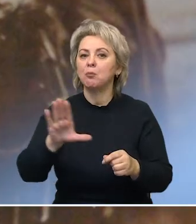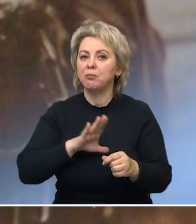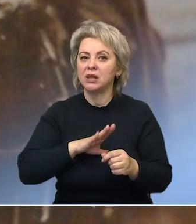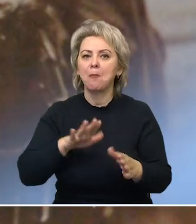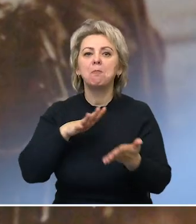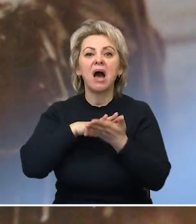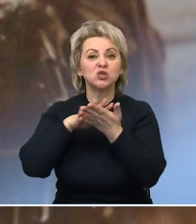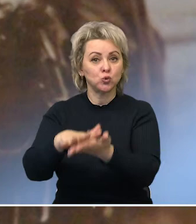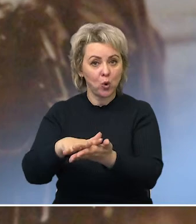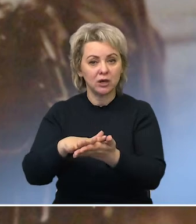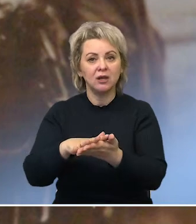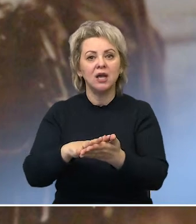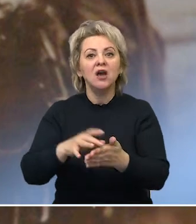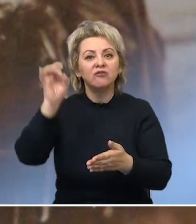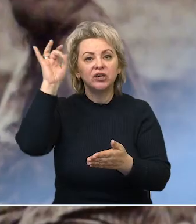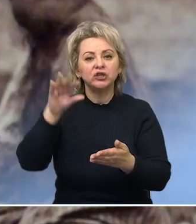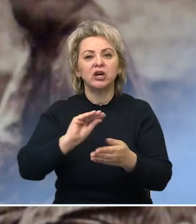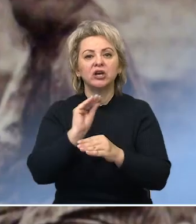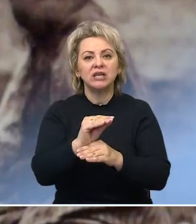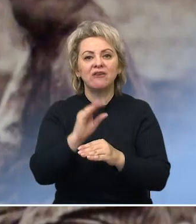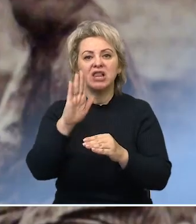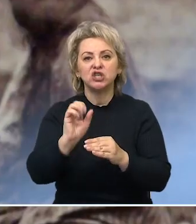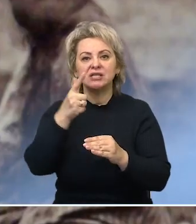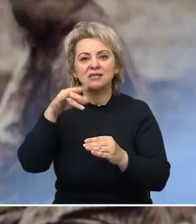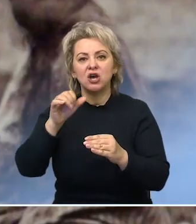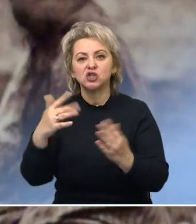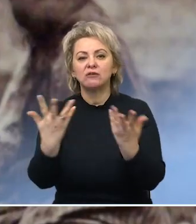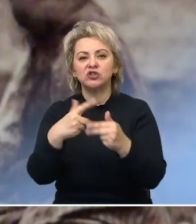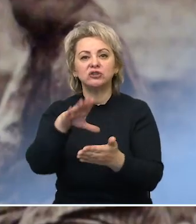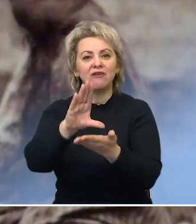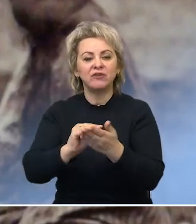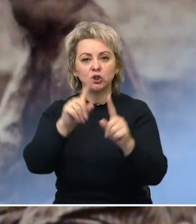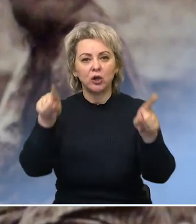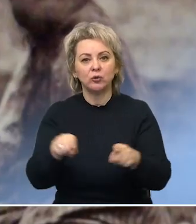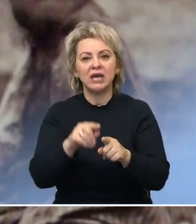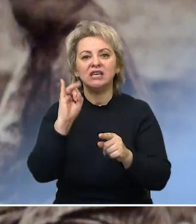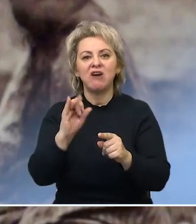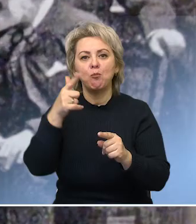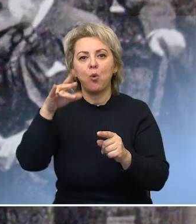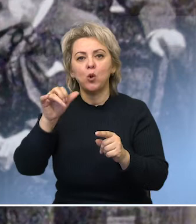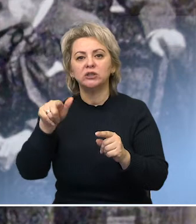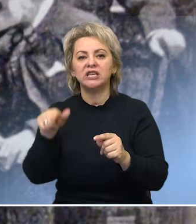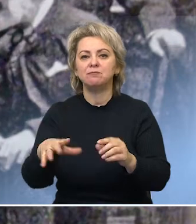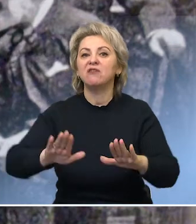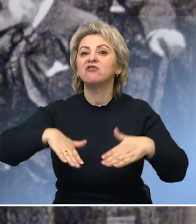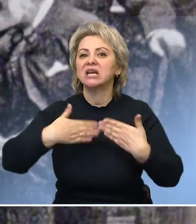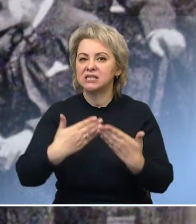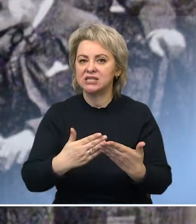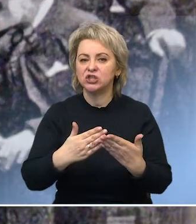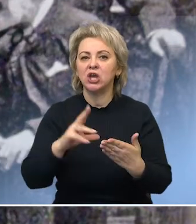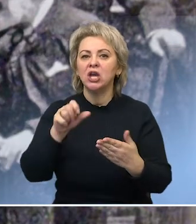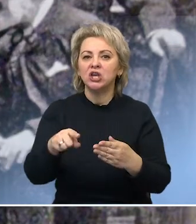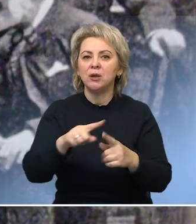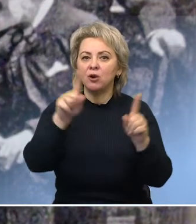Выдающийся критик Владимир Стасов считал фотографические портреты Ивана Болдырева не менее выразительными, чем жанровые полотна